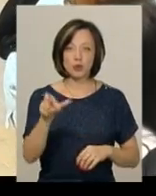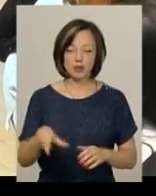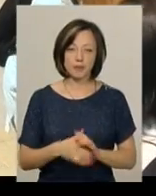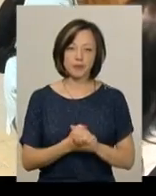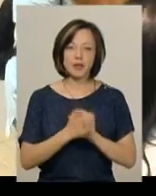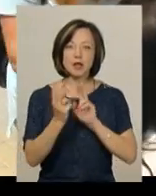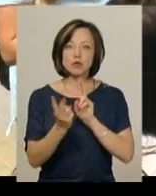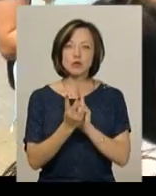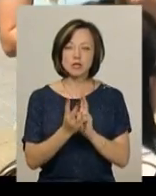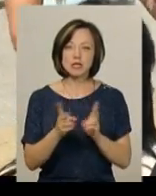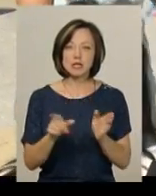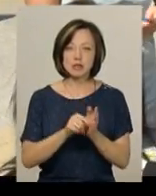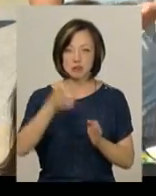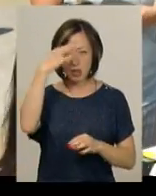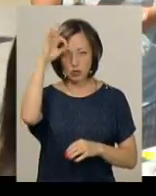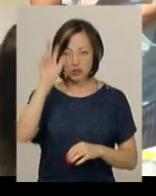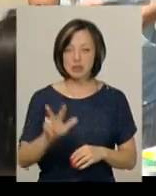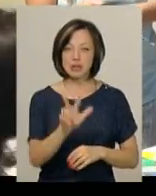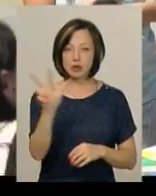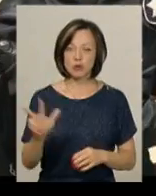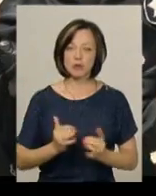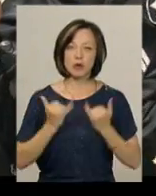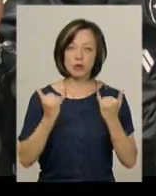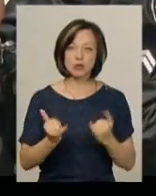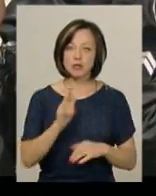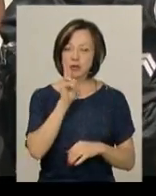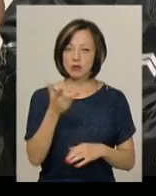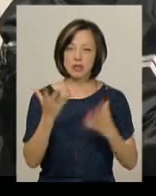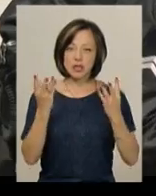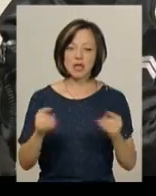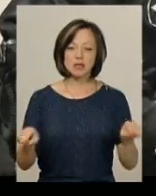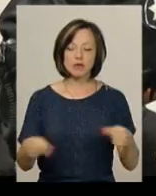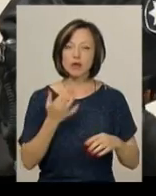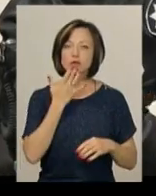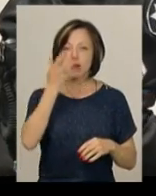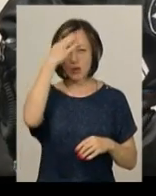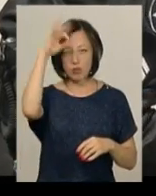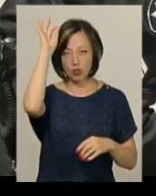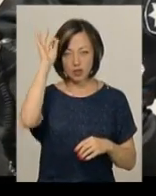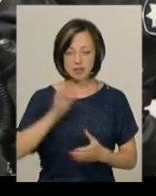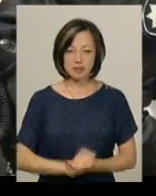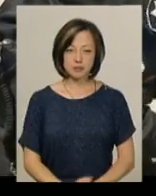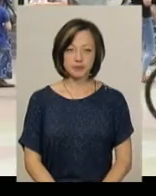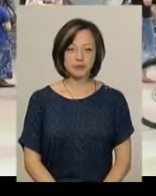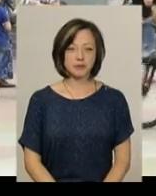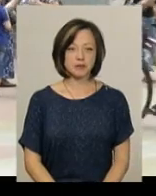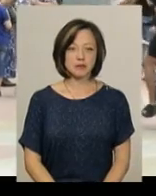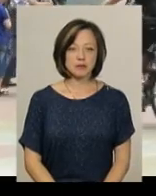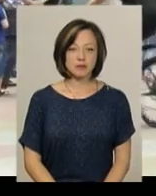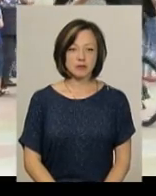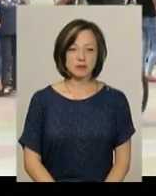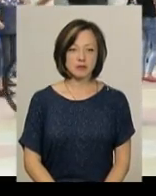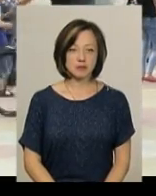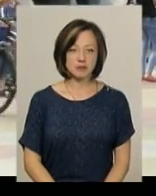Зустріч із патрульними тривала три години. Приурочили її до третьої річниці з дня створення Національної поліції. Ірина Аріон, Володимир Паламар,